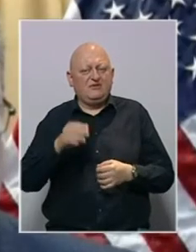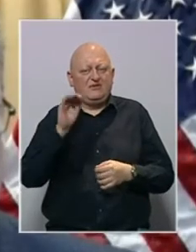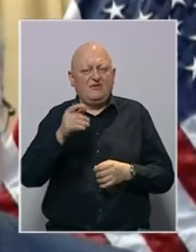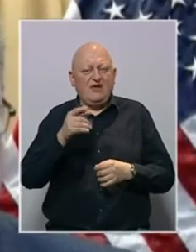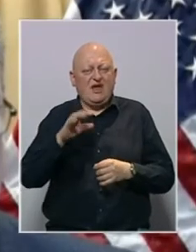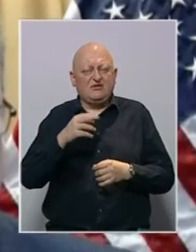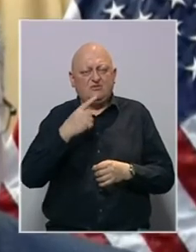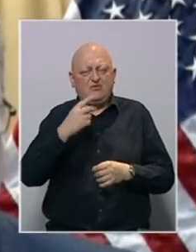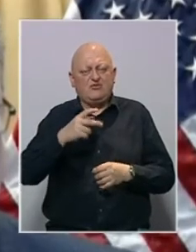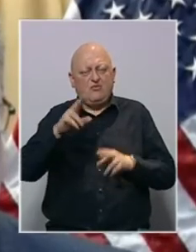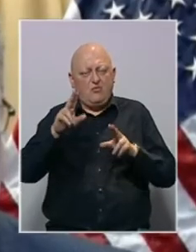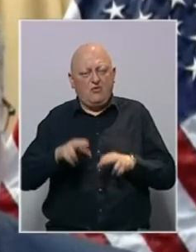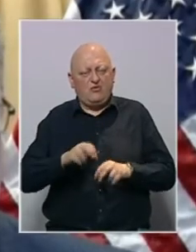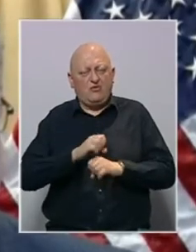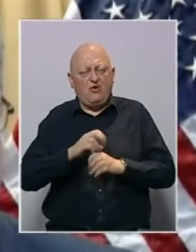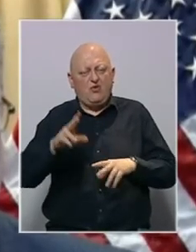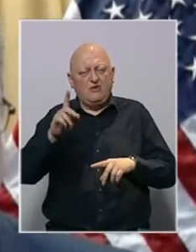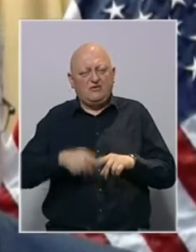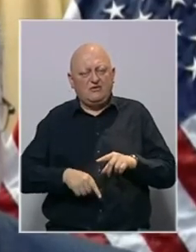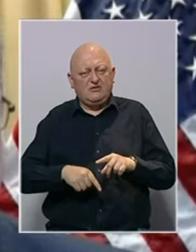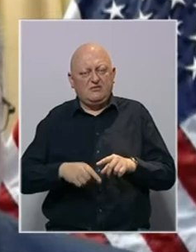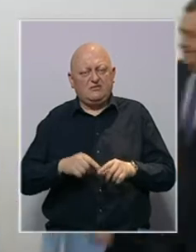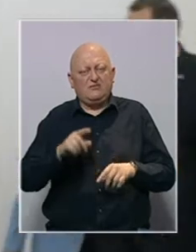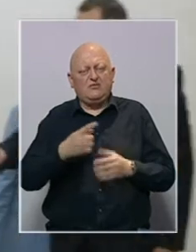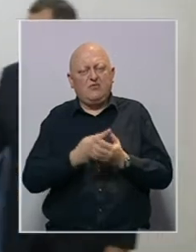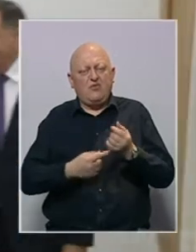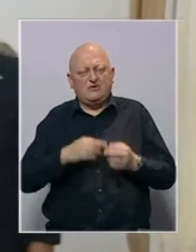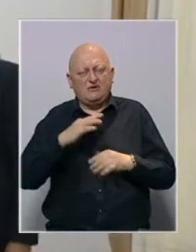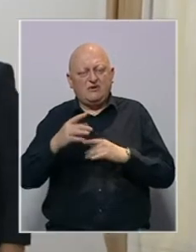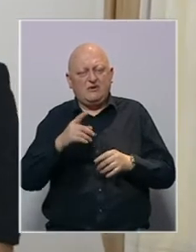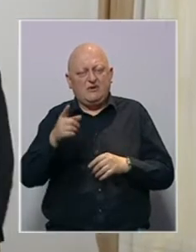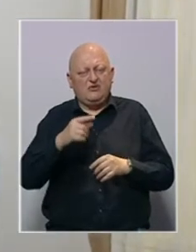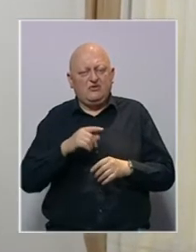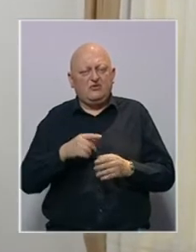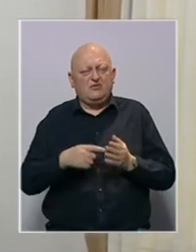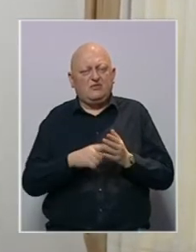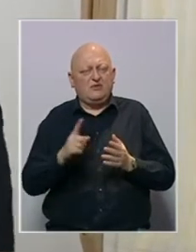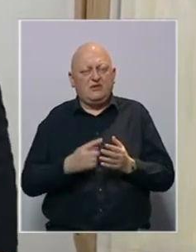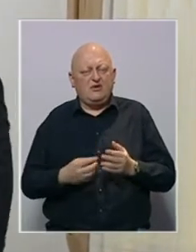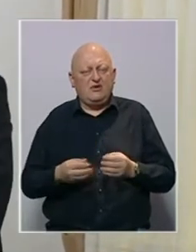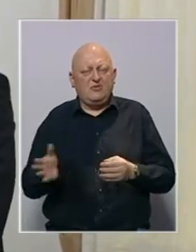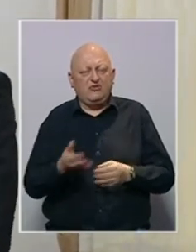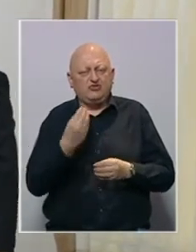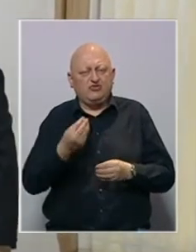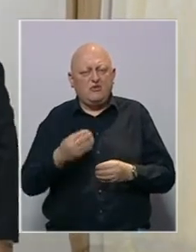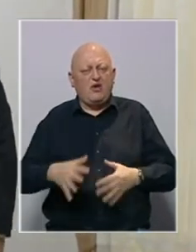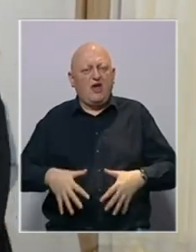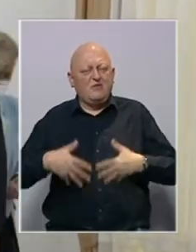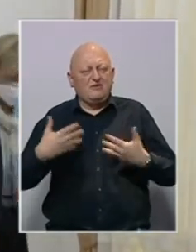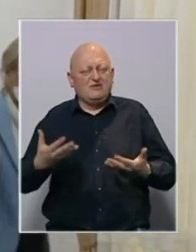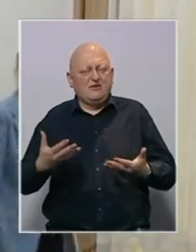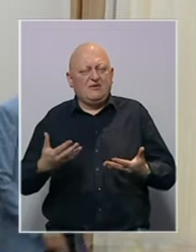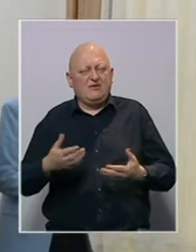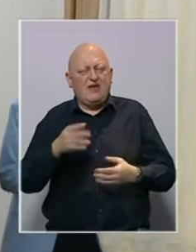Eskobar razgovore i mogućnost objave sankcija. Posljednji razgovor Dodika i Eskobara o toj temi nije protekao u prijatnoj atmosferi.